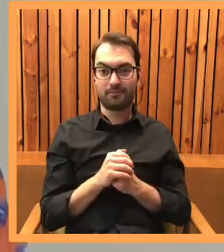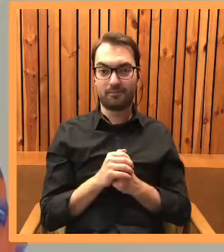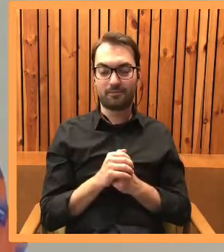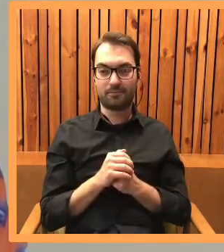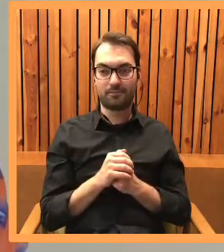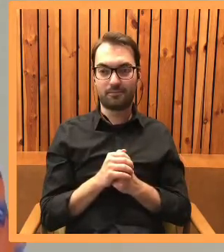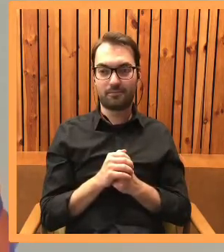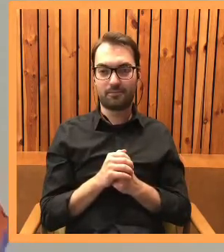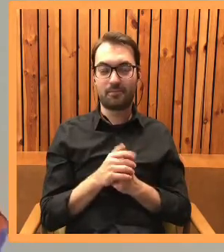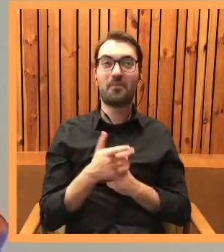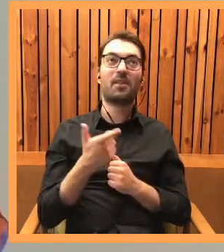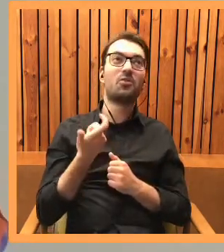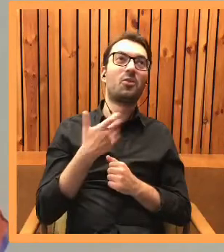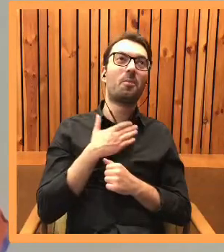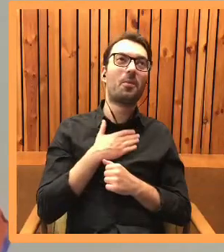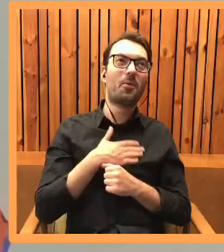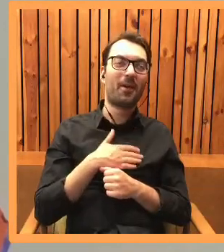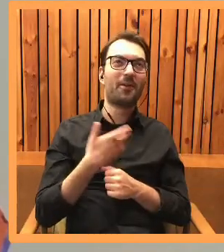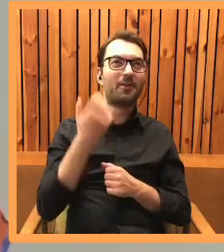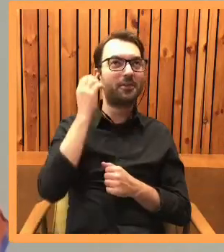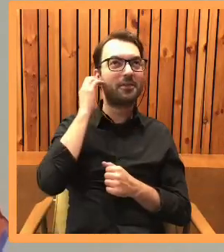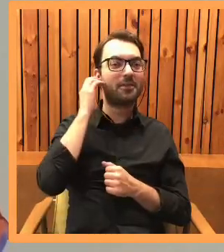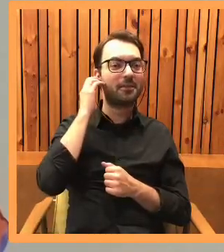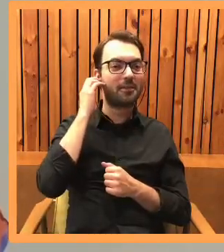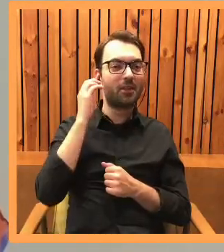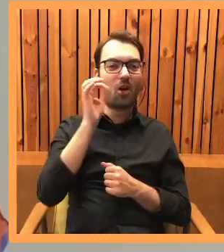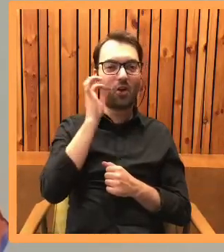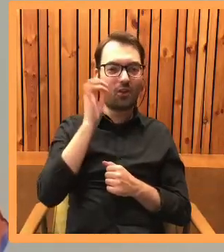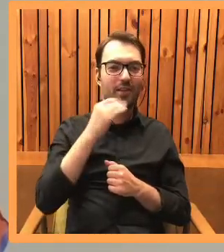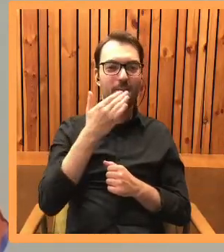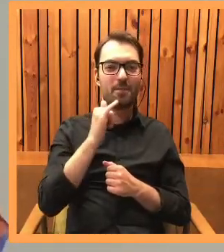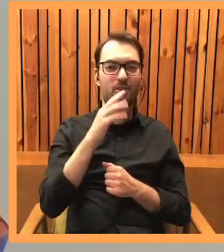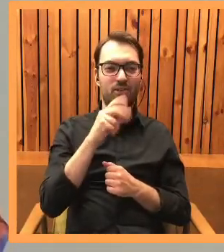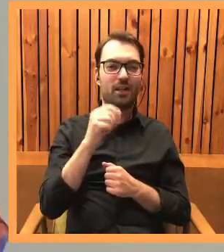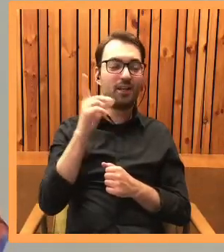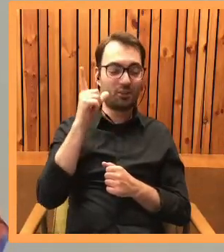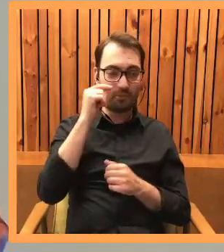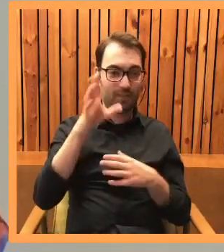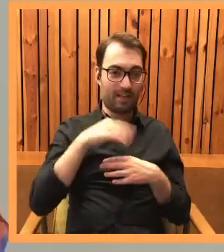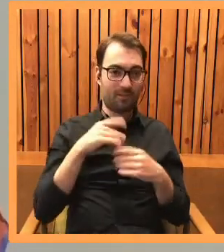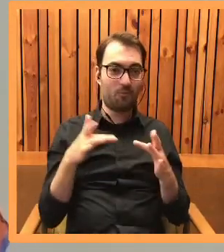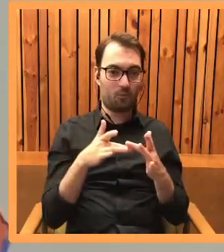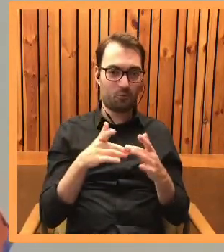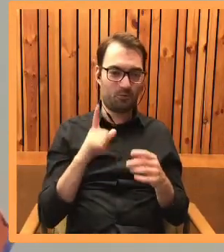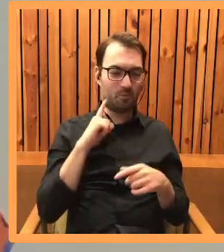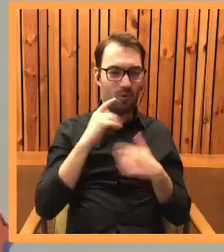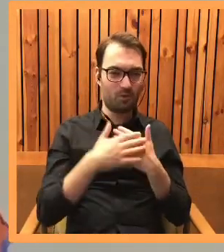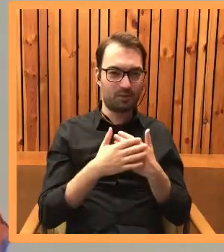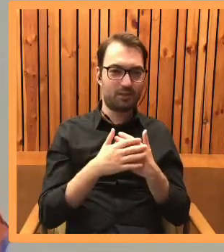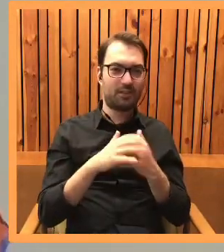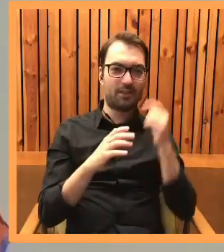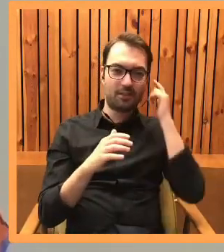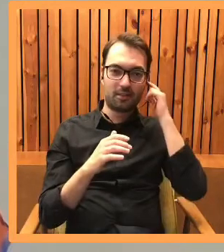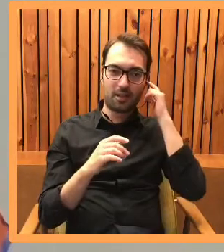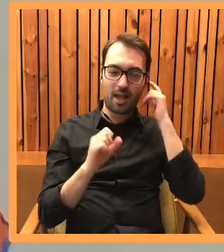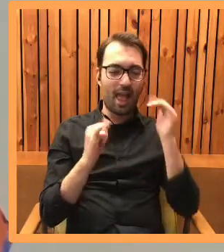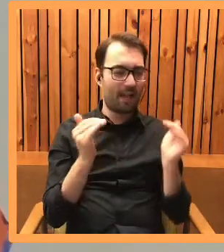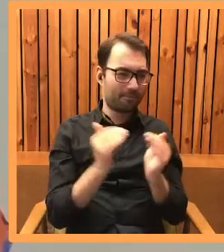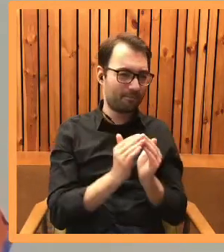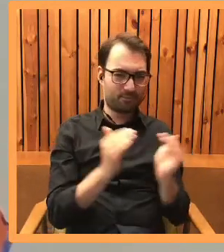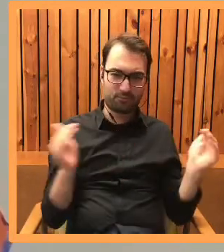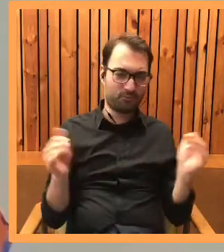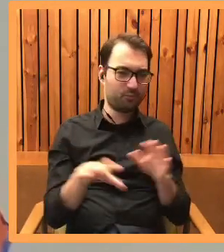To z takich miłych rzeczy. Nasza kotka Miszka śpi z nami w łóżku. Odkąd była małym kociakiem.